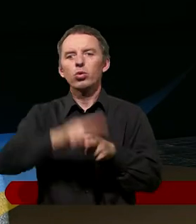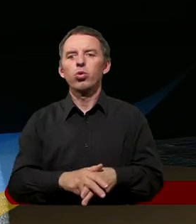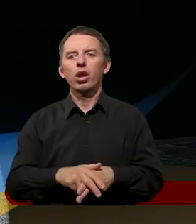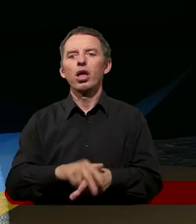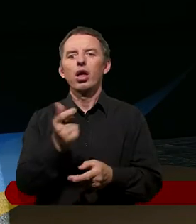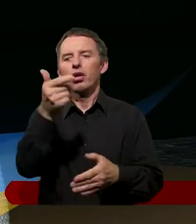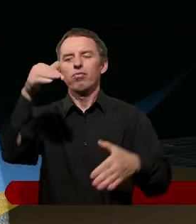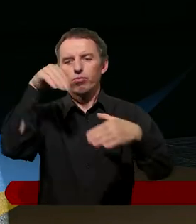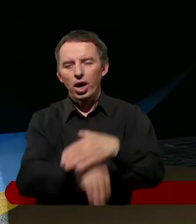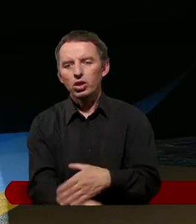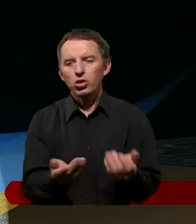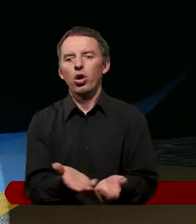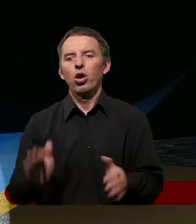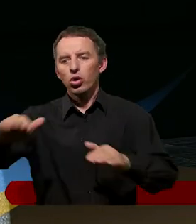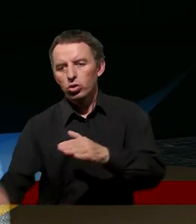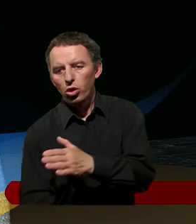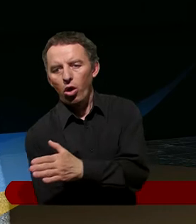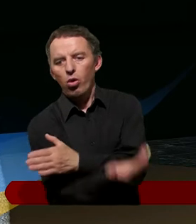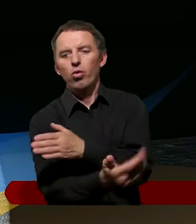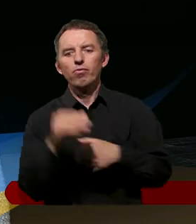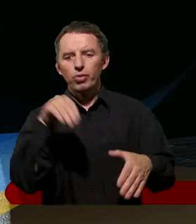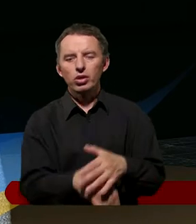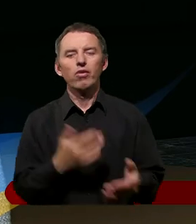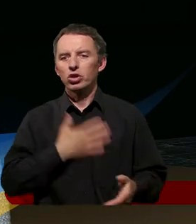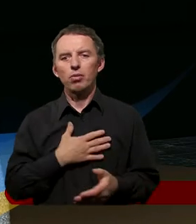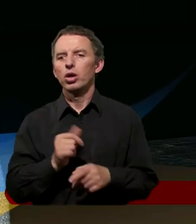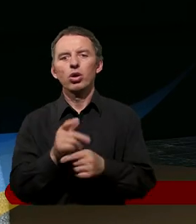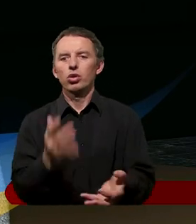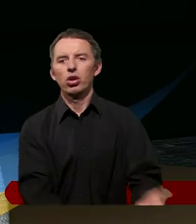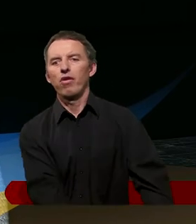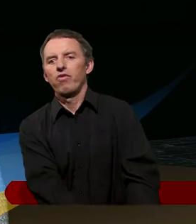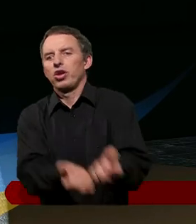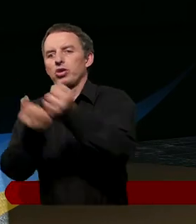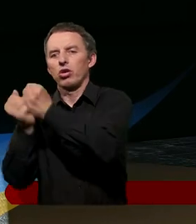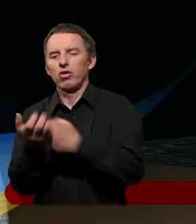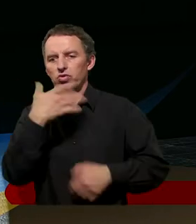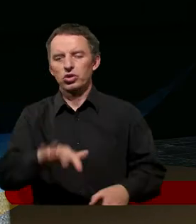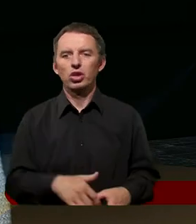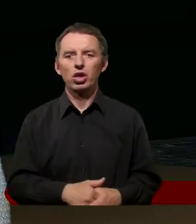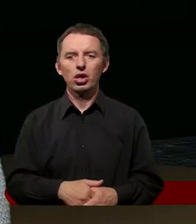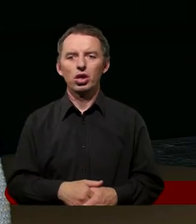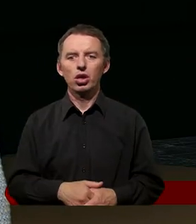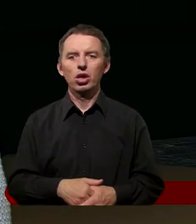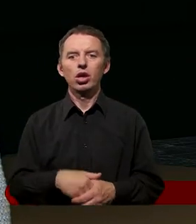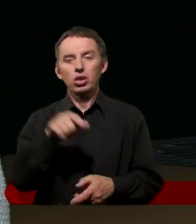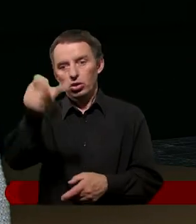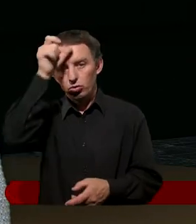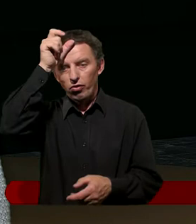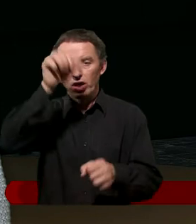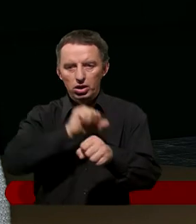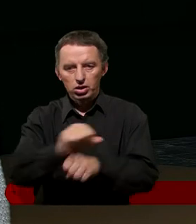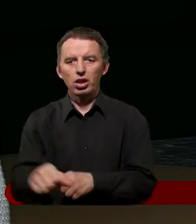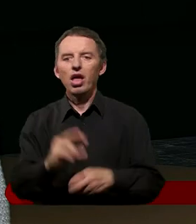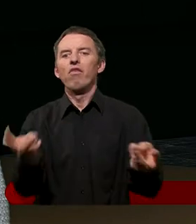mu ta w sabat do dołu wpadła, to czy jej nie pochwyci i nie wyciągnie? A przecież człowiek